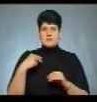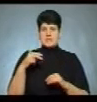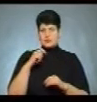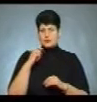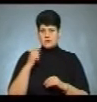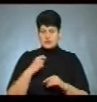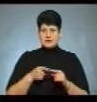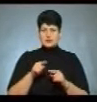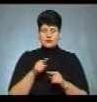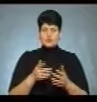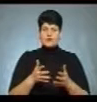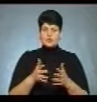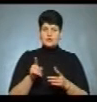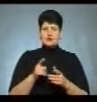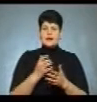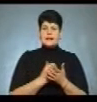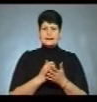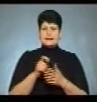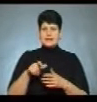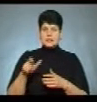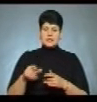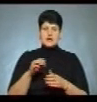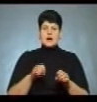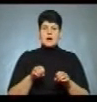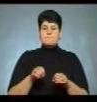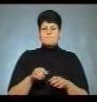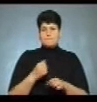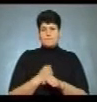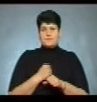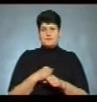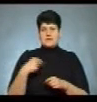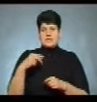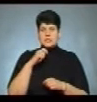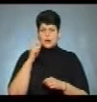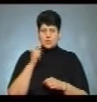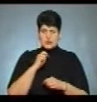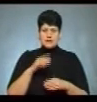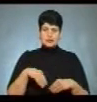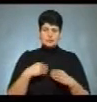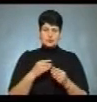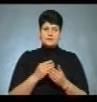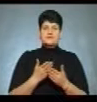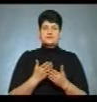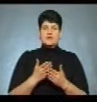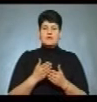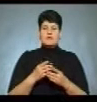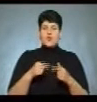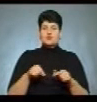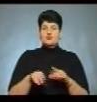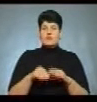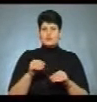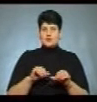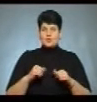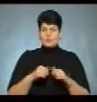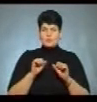При цьому встановлено, що кандидати на пост президента України, які мають право подання кандидатур до зазначення окружної виборчої комісії,